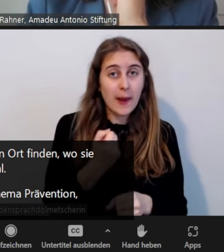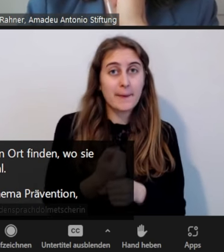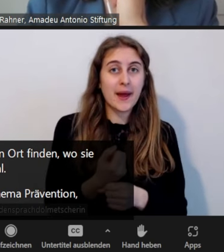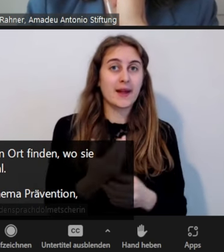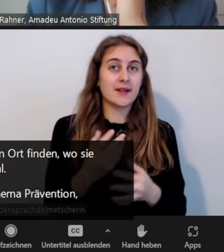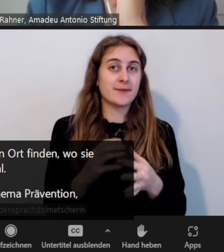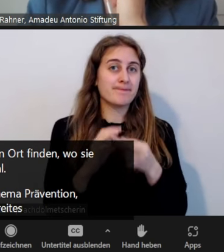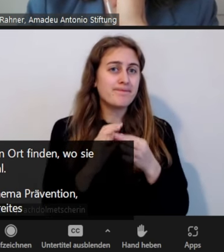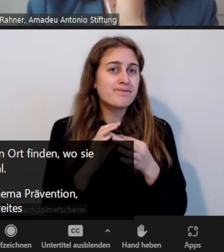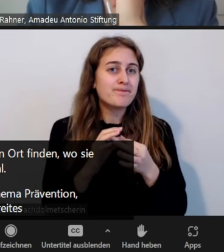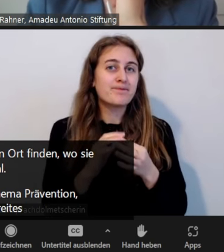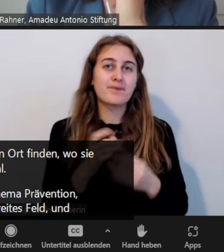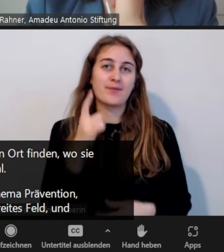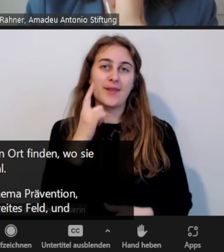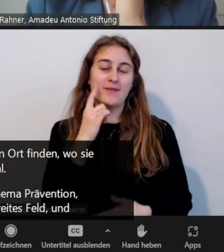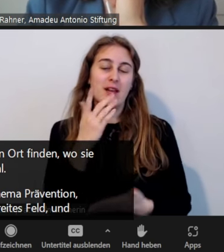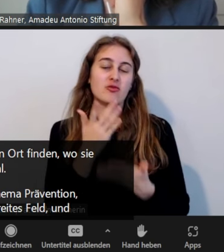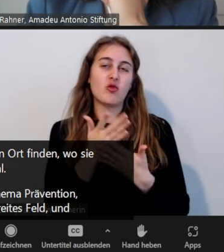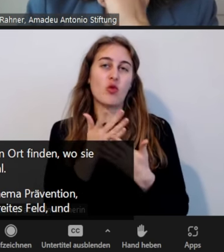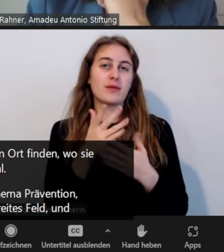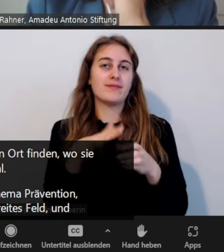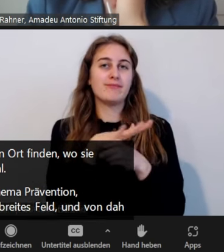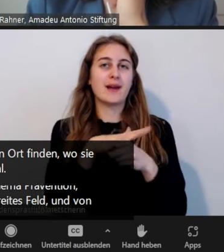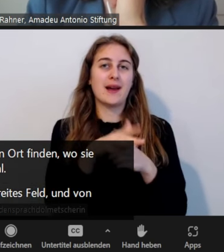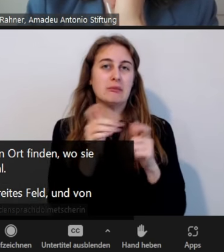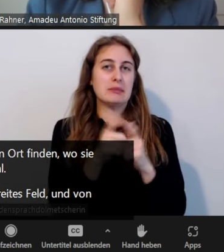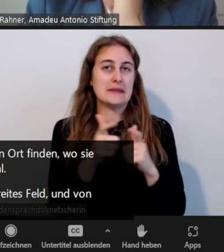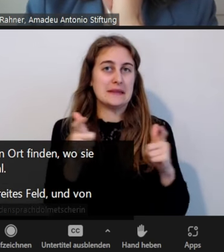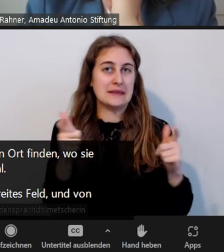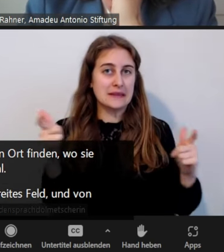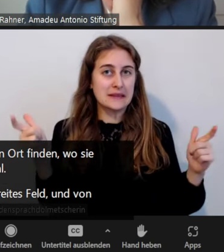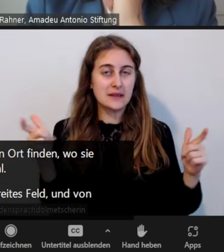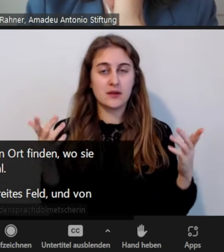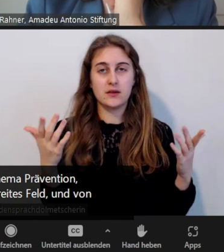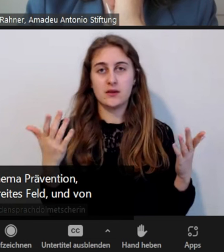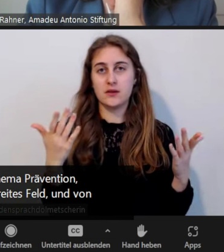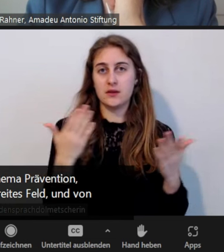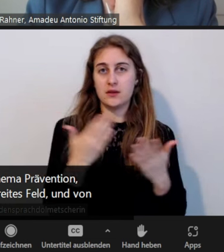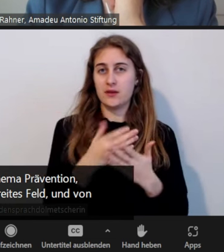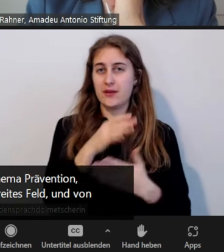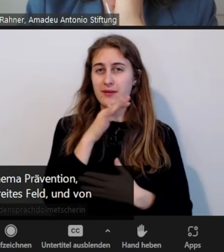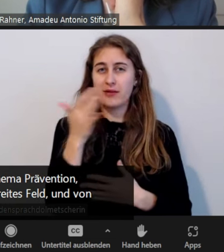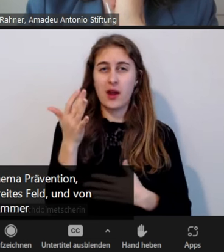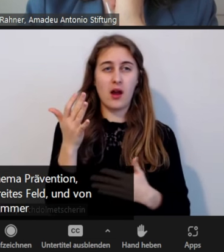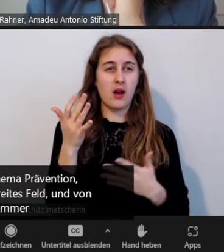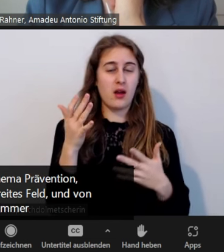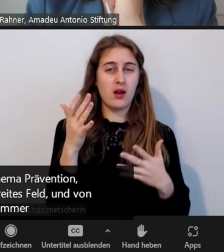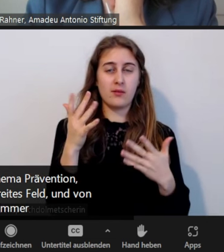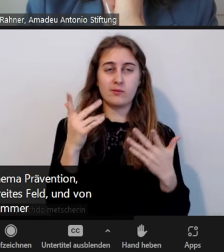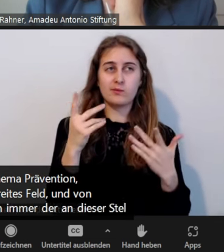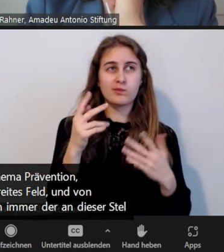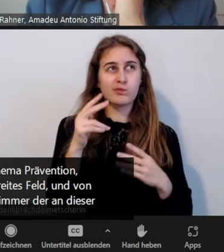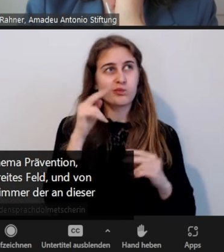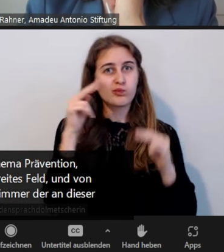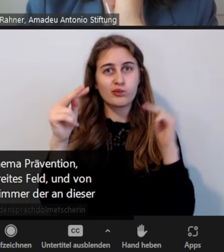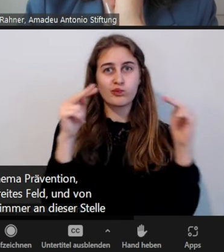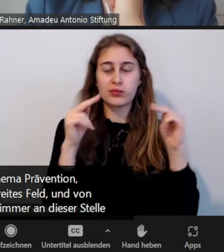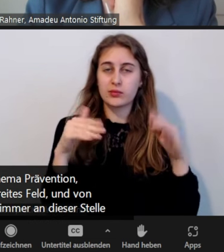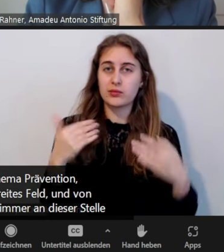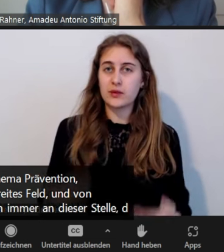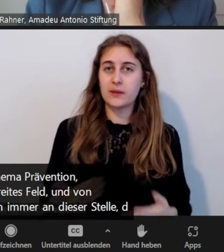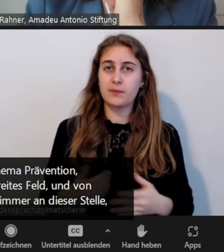klar, es ist ein sehr breites Feld? Und von daher gibt es viele Ansätze. Ich empfehle auch immer an dieser Stelle